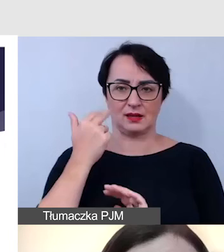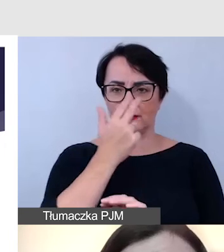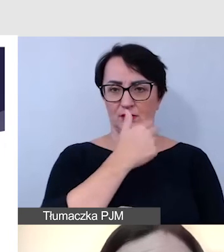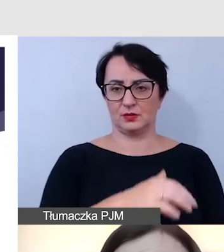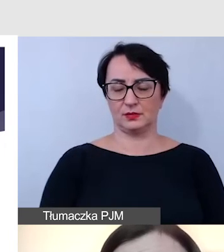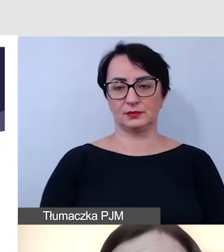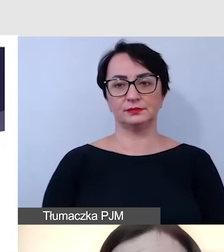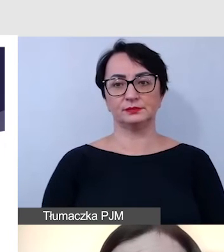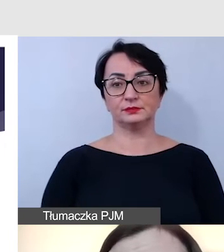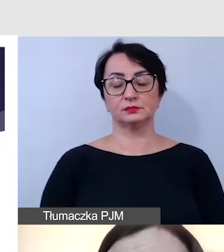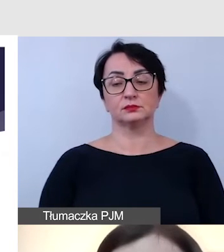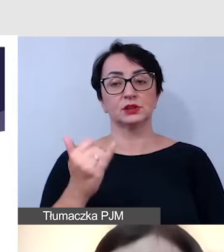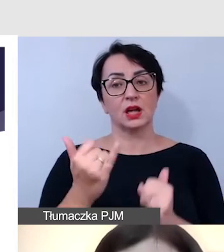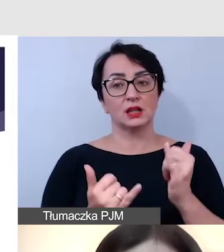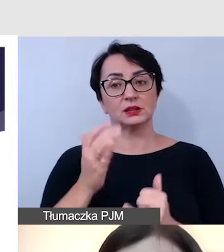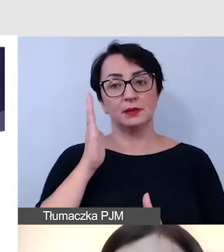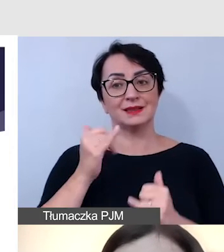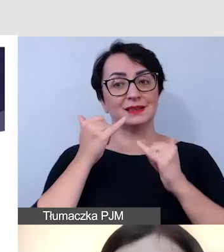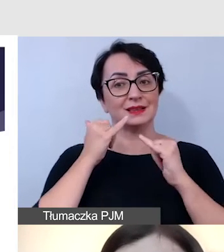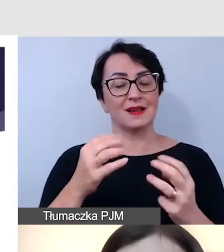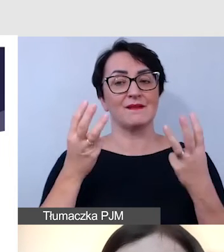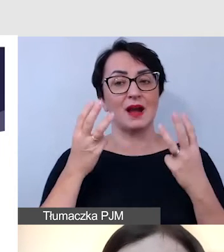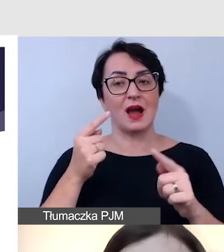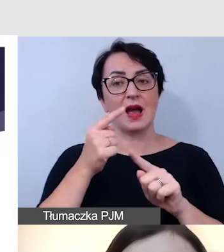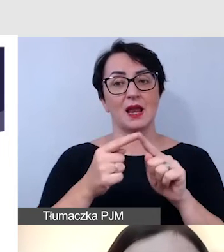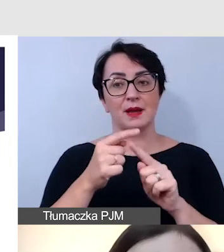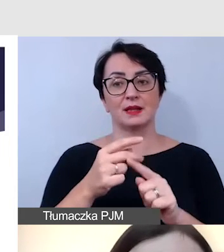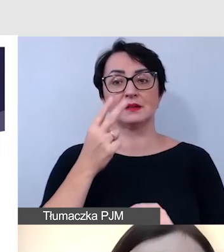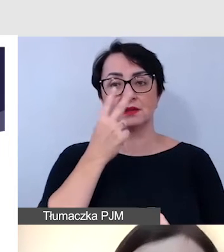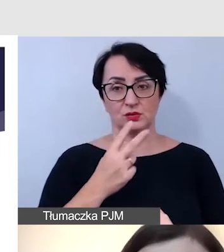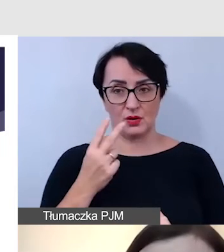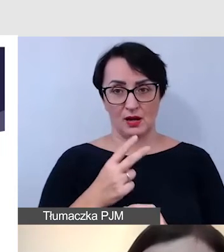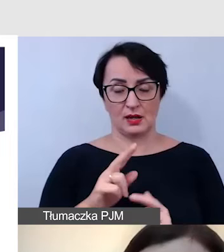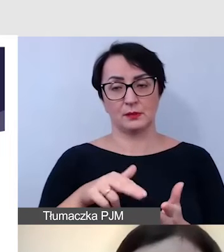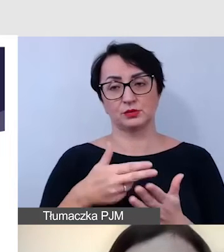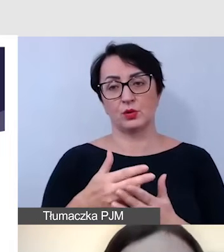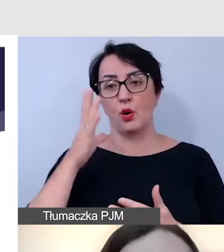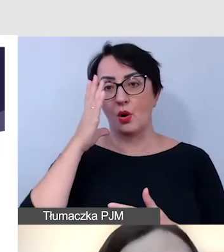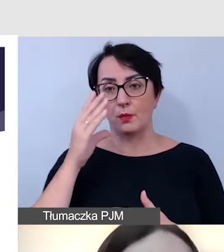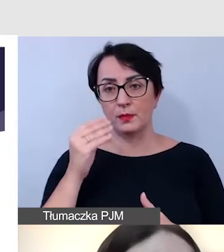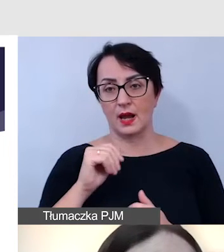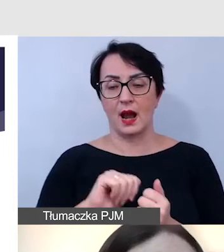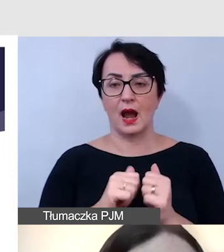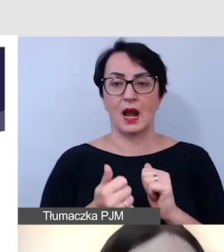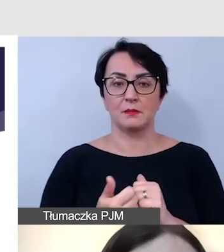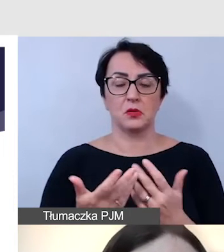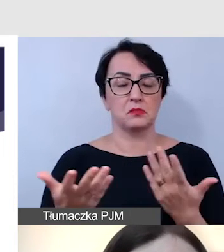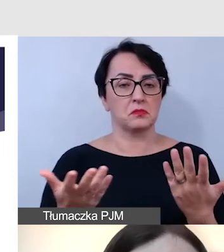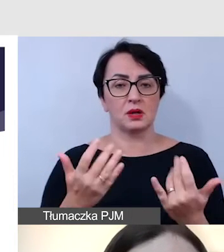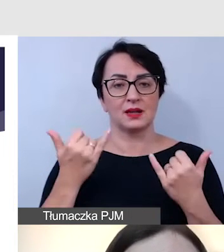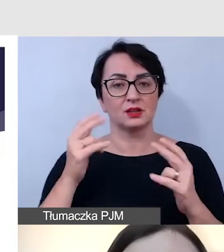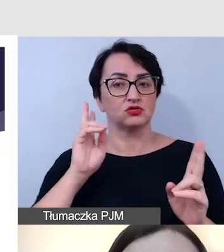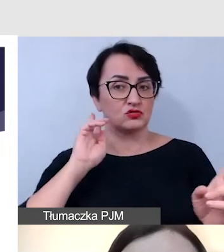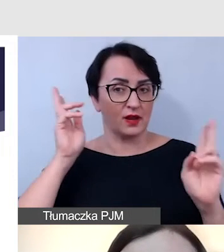Jeśli pojawią się inne ważne elementy wizualne, jakieś obrazy albo bliżej niezidentyfikowane